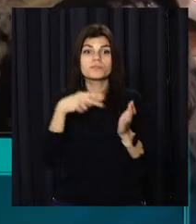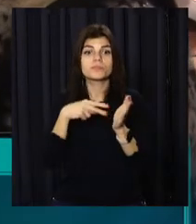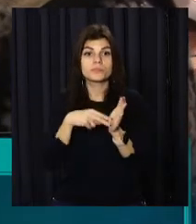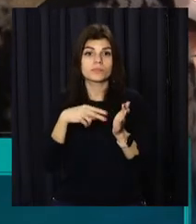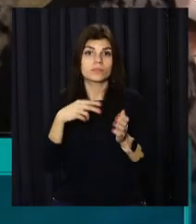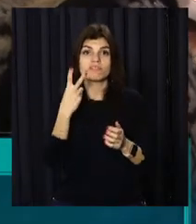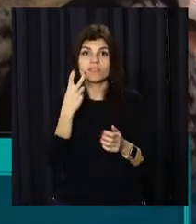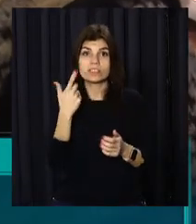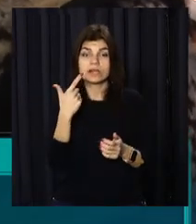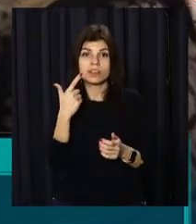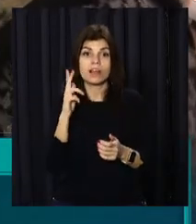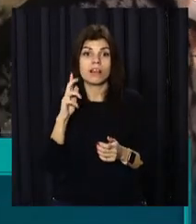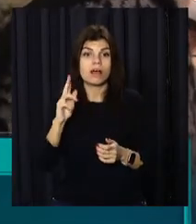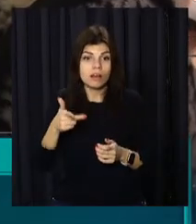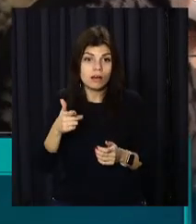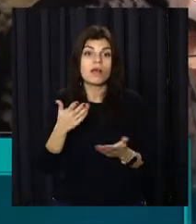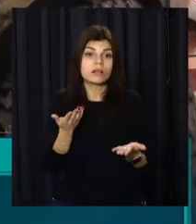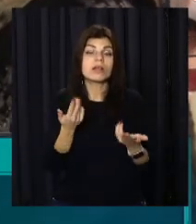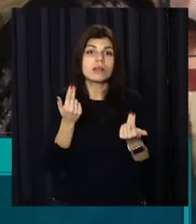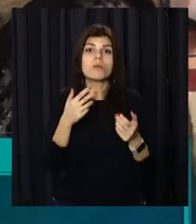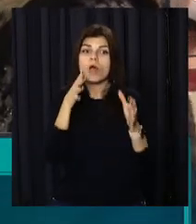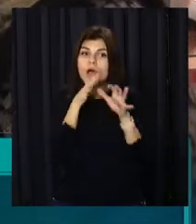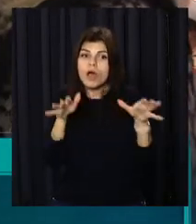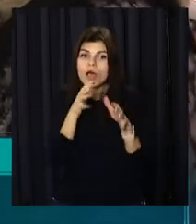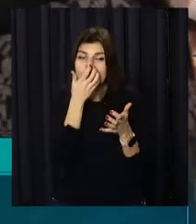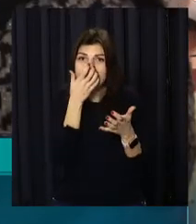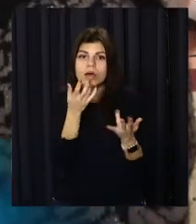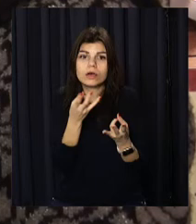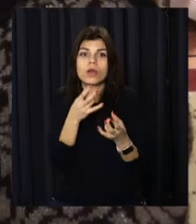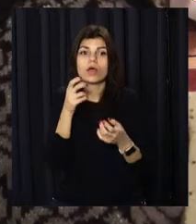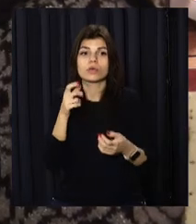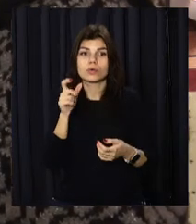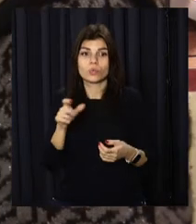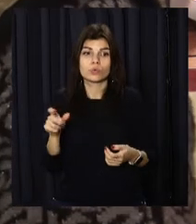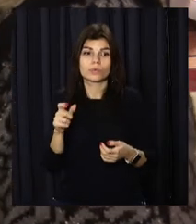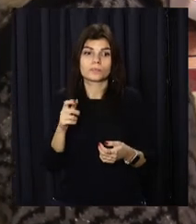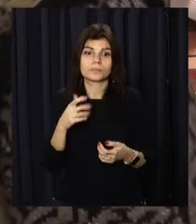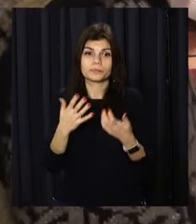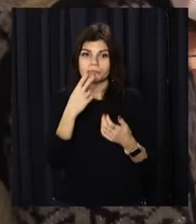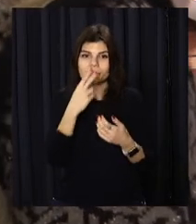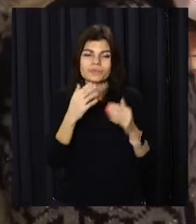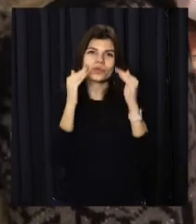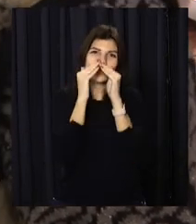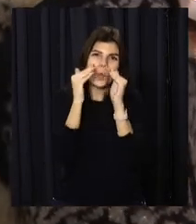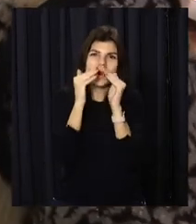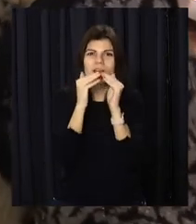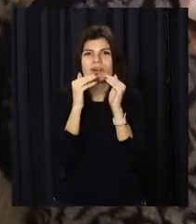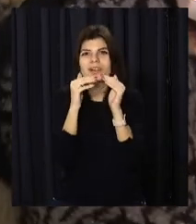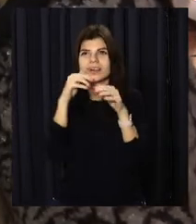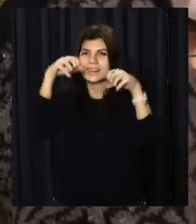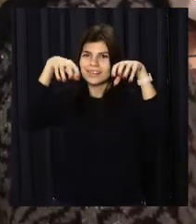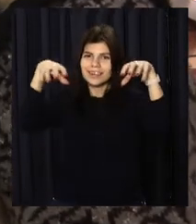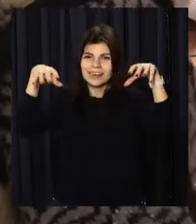кілограм. Зрозуміло, це ж все відтаплюється. Люди, як місце, домашнє, трохи маленьку тепличку,